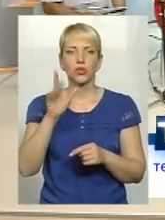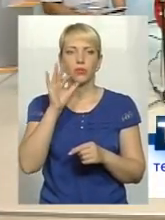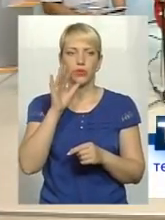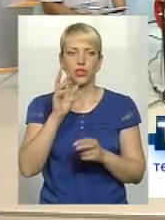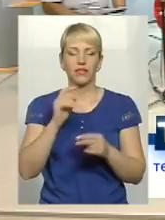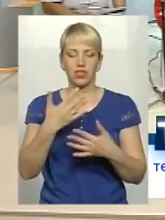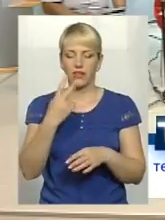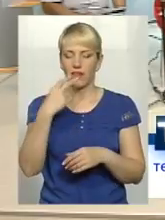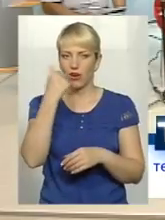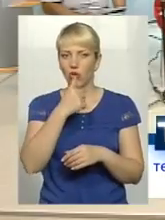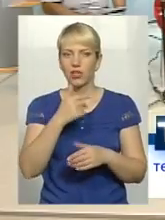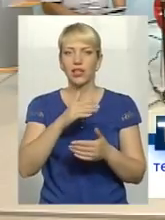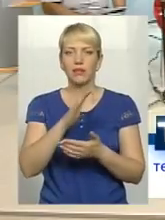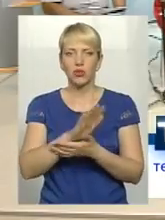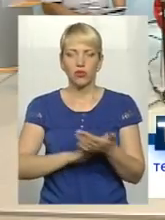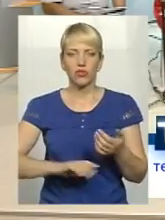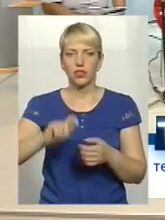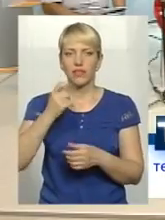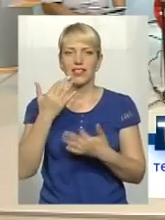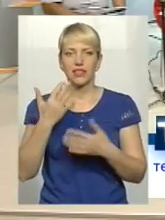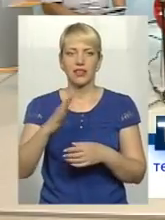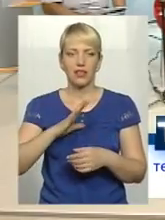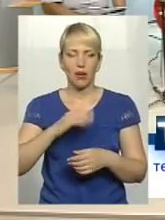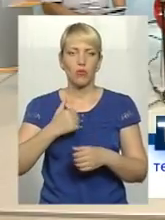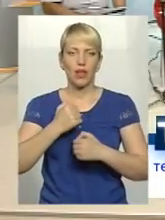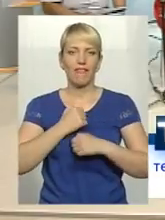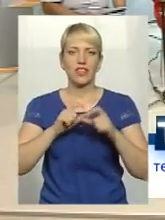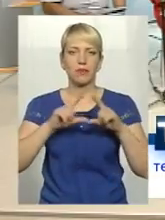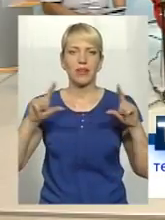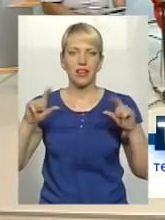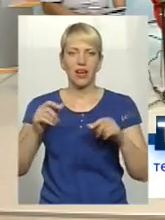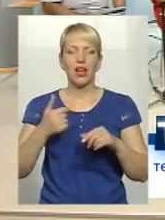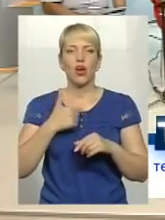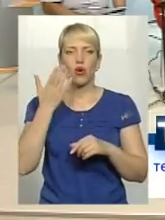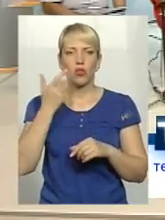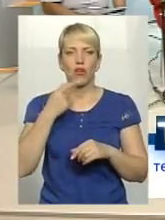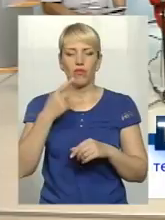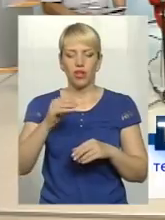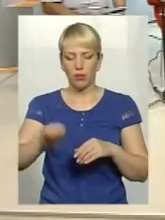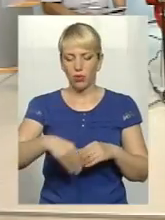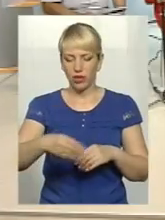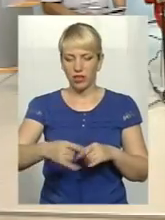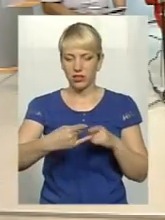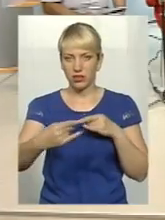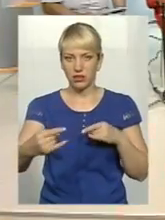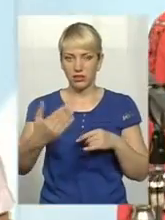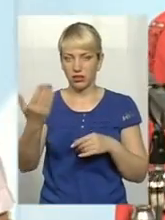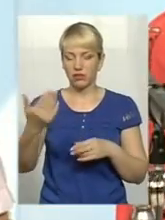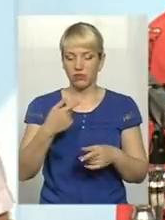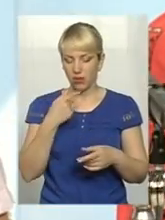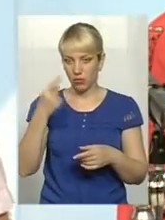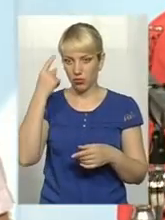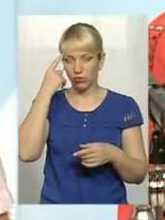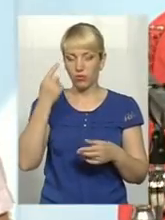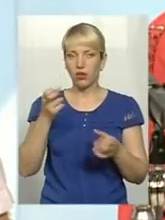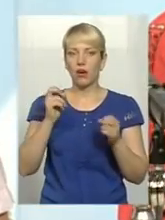два роки йде війна, я скільки раз в шпиталі була, скільки раз, скажімо, з хлопцями. От вони коли сказали про тенісний стіл, я думаю, ну справді, тенісний стіл,